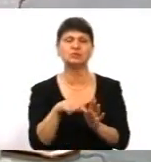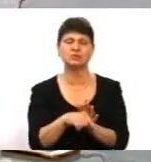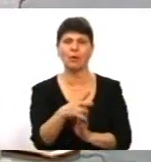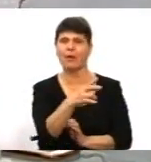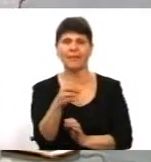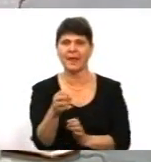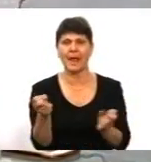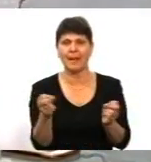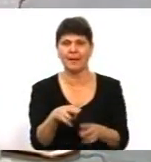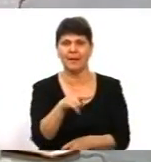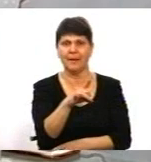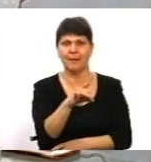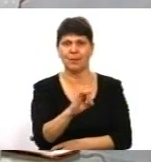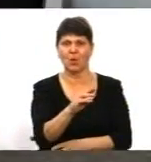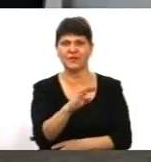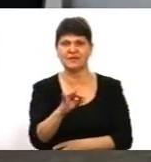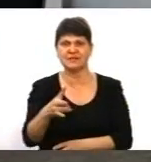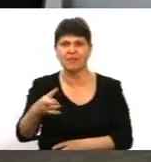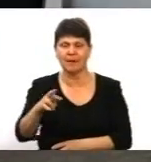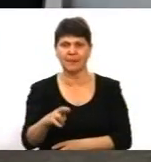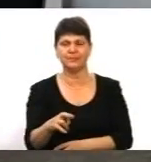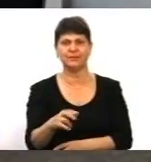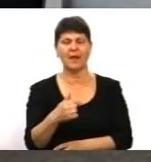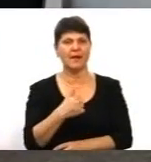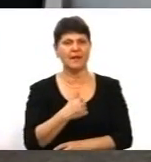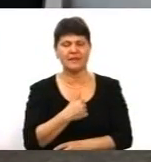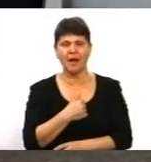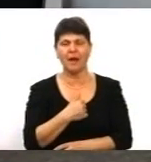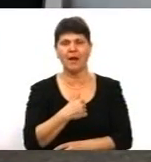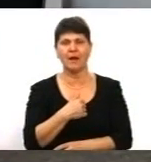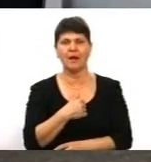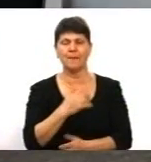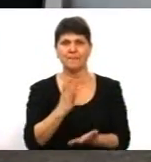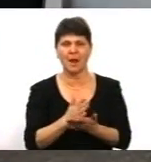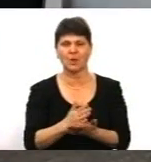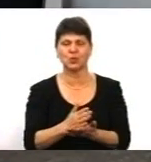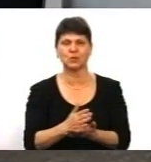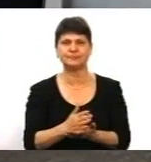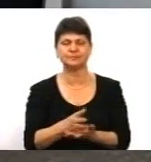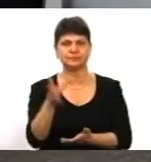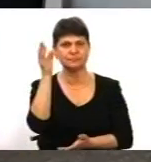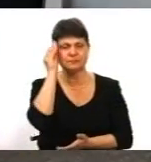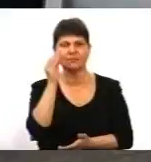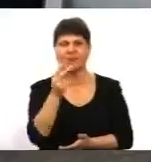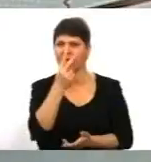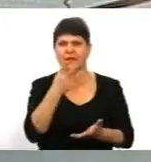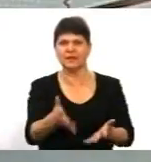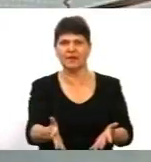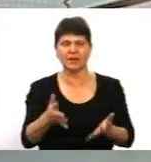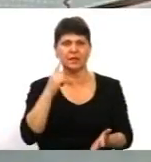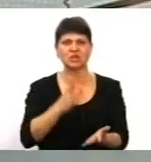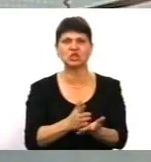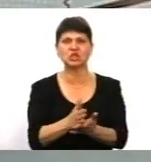Ну, я маю на увазі те, що я не побачив якоїсь чіткої, зрозумілої стратегії. Я не побачив